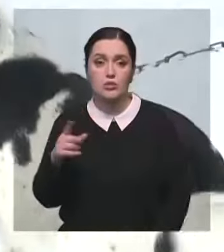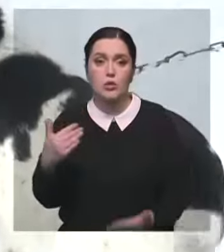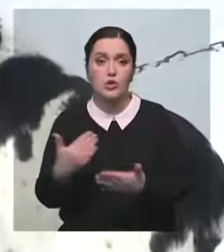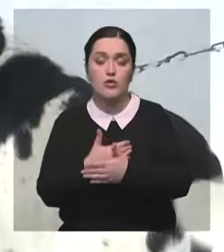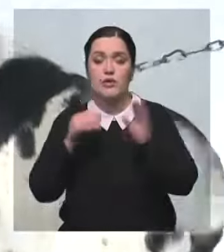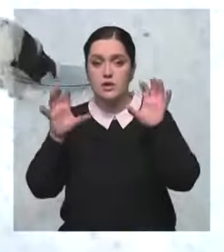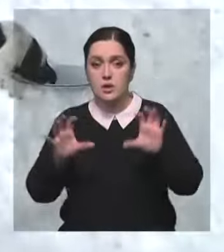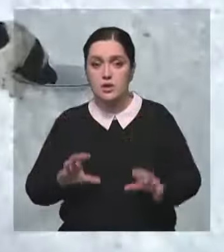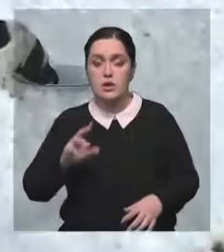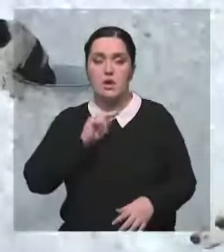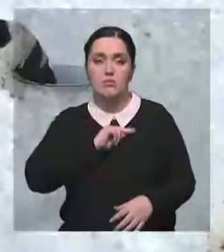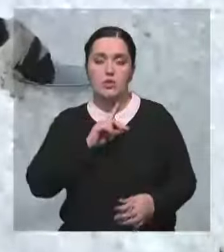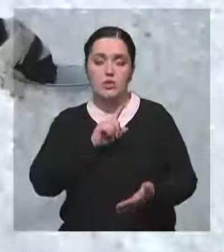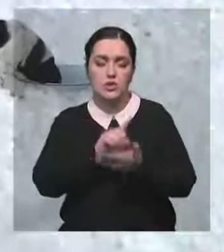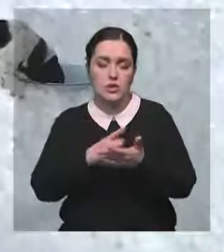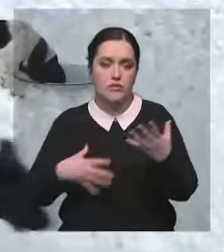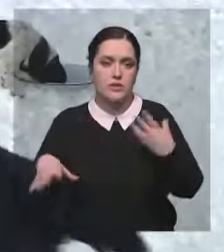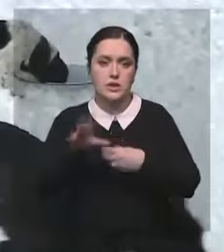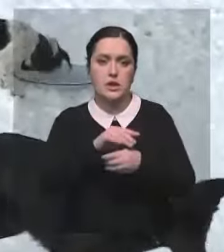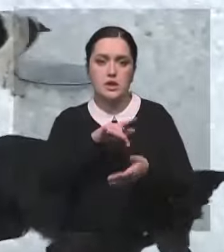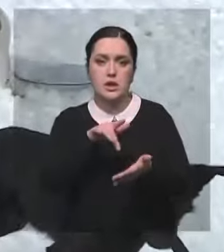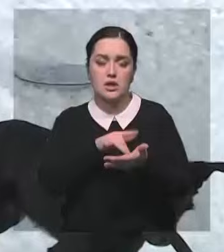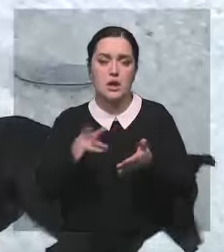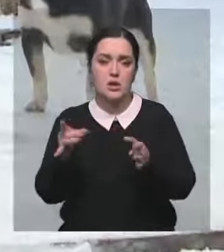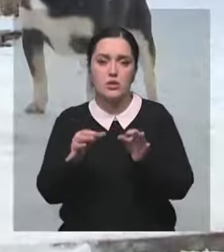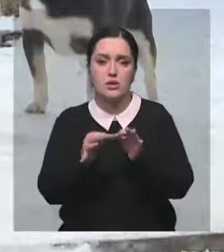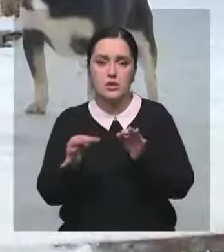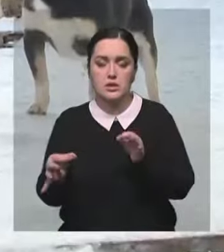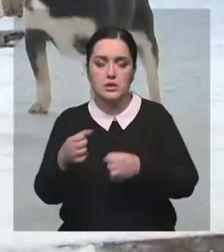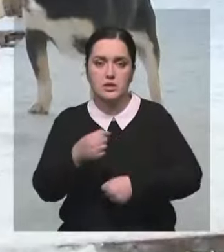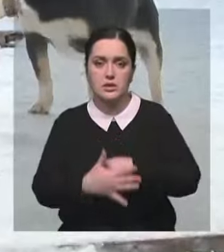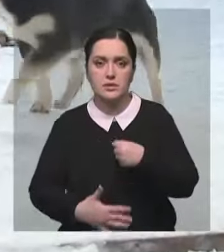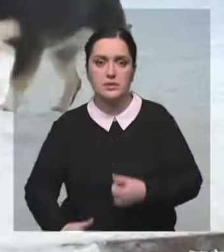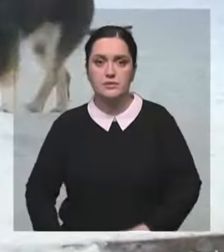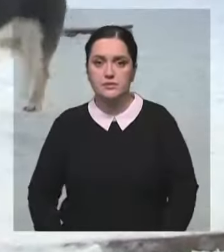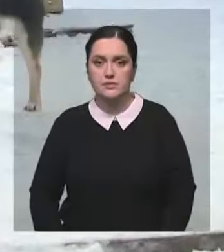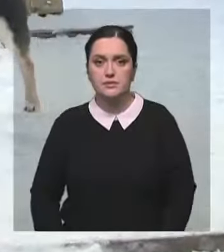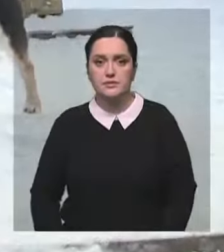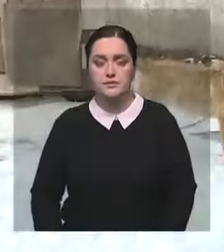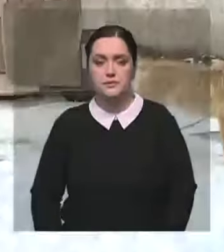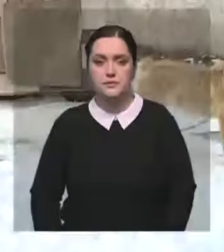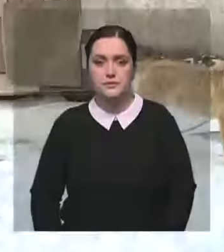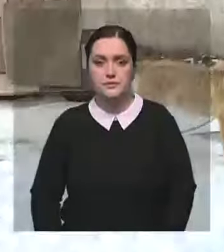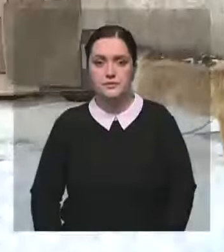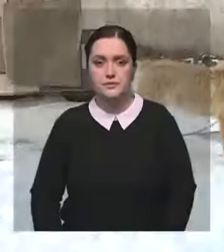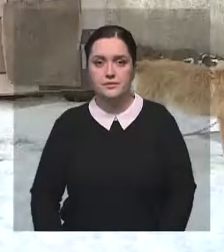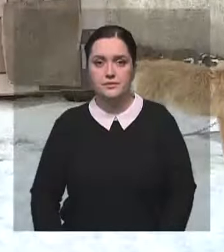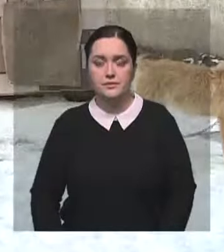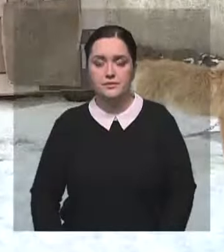закон работал, они должны быть во всех городах и районных центрах. Марина Золотарева, Сайрана Камбаев, Зарина Зулпыхар, Карганда,